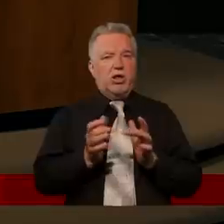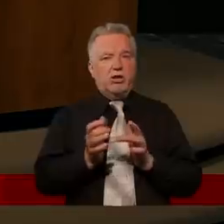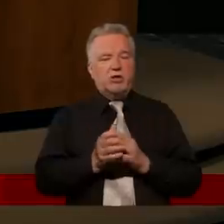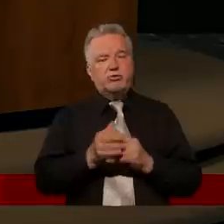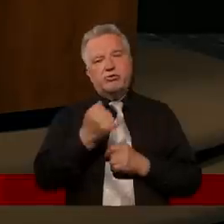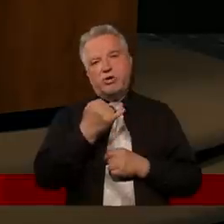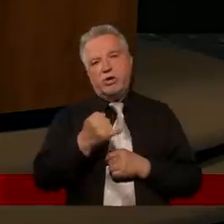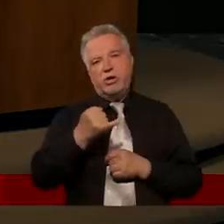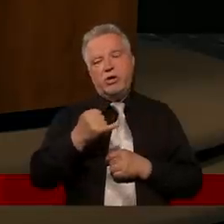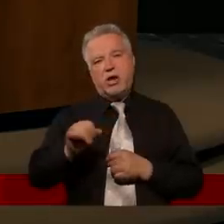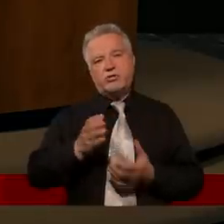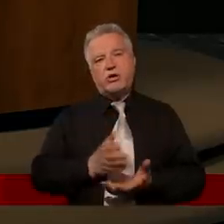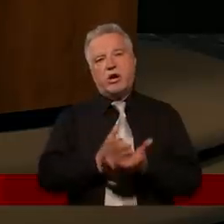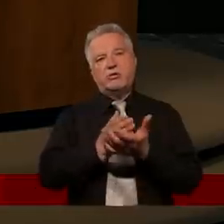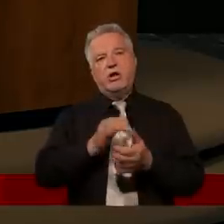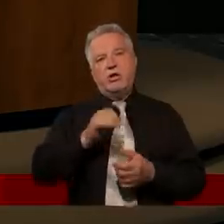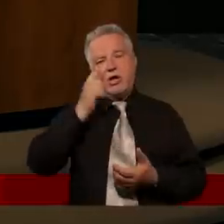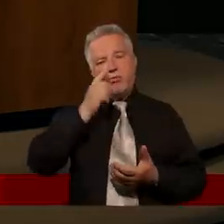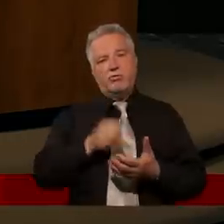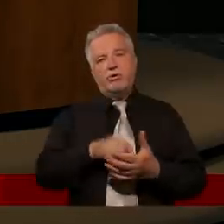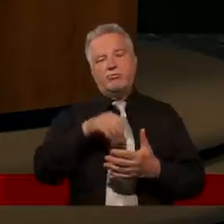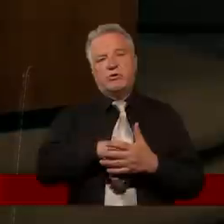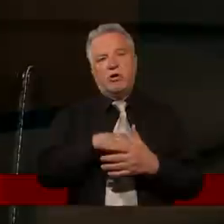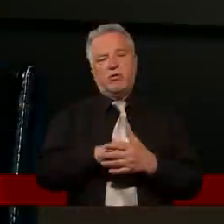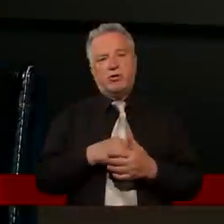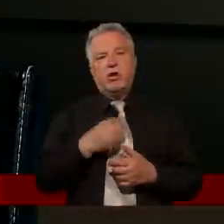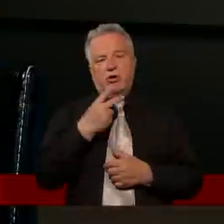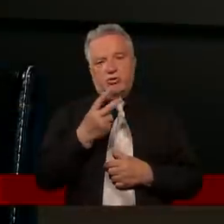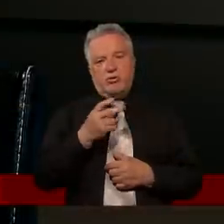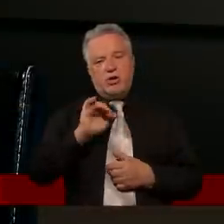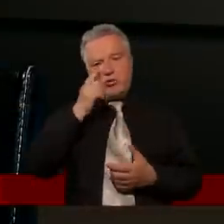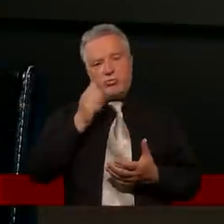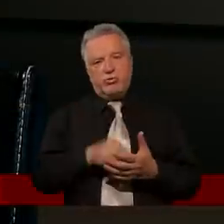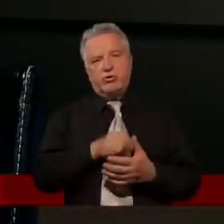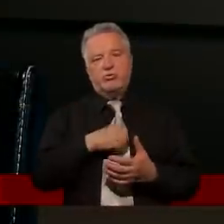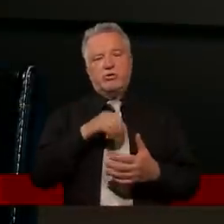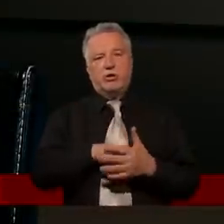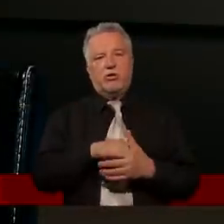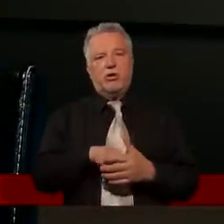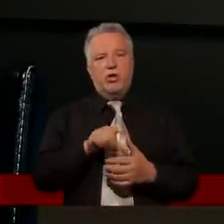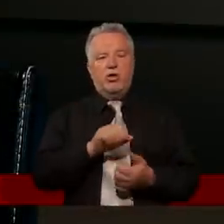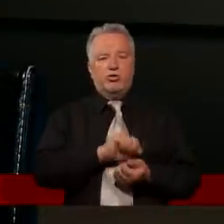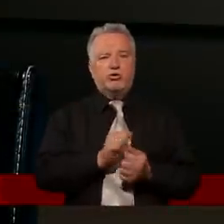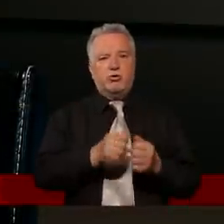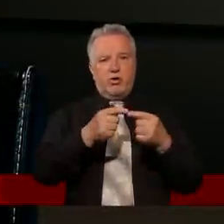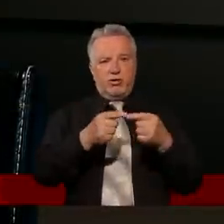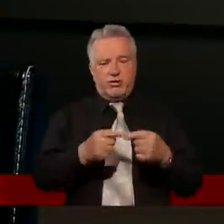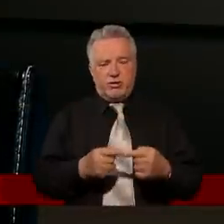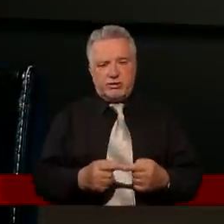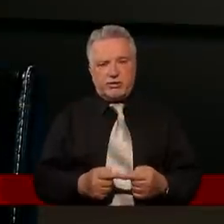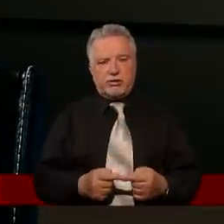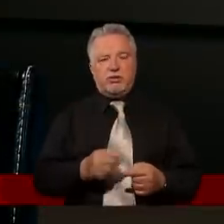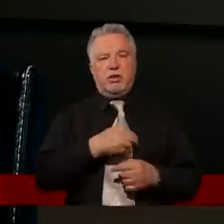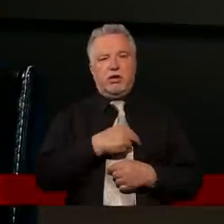zupełnie inaczej radzi, jak powinniśmy się zachować. Może zobaczmy, jak powinniśmy się zachować. I to są teksty, myślę, w większości znam,